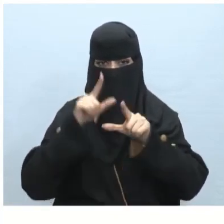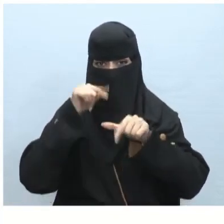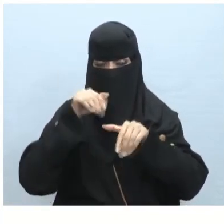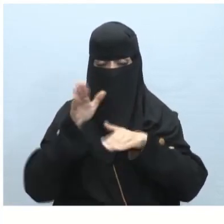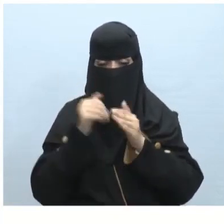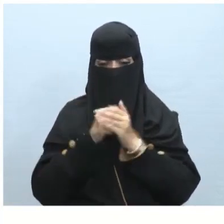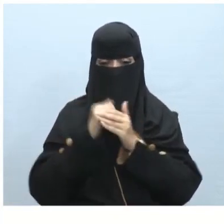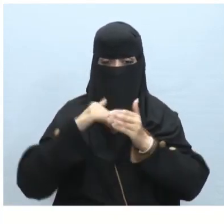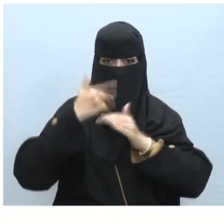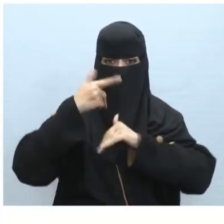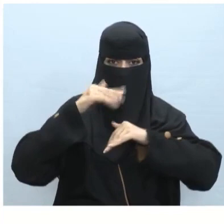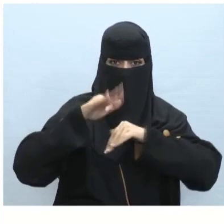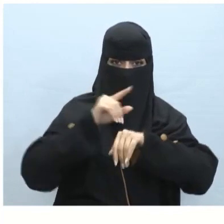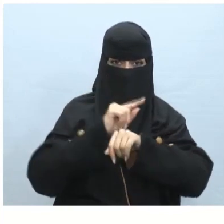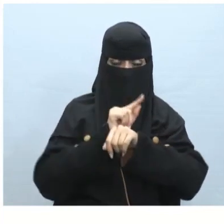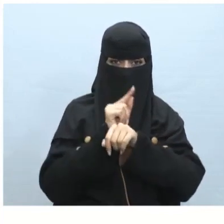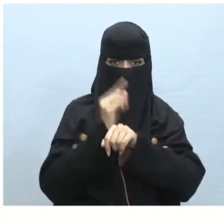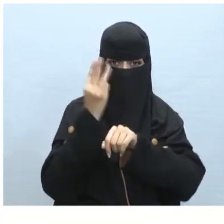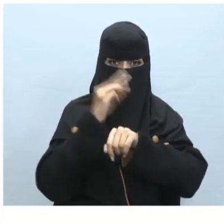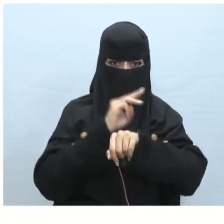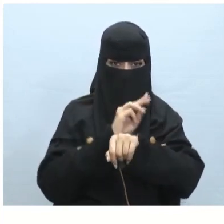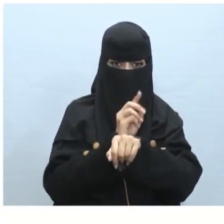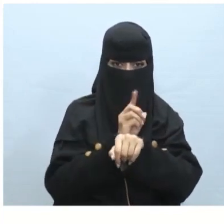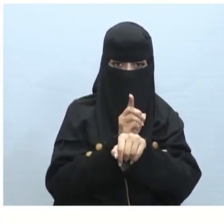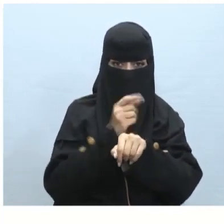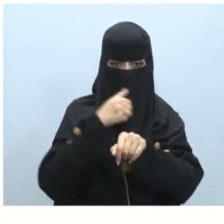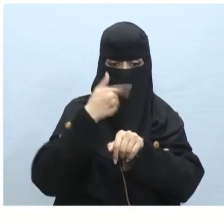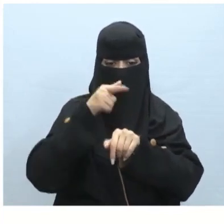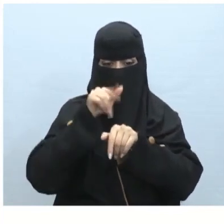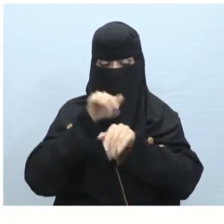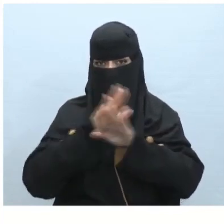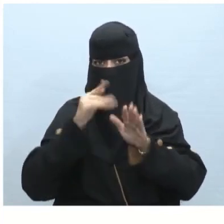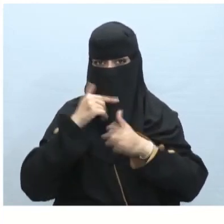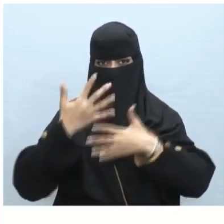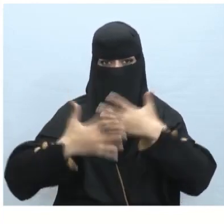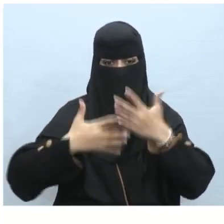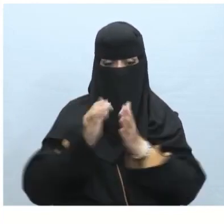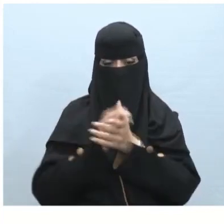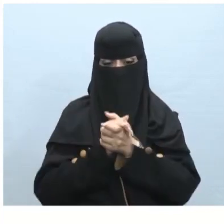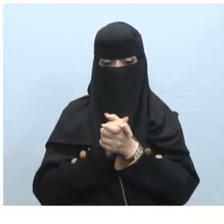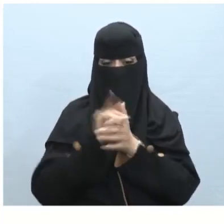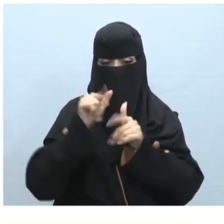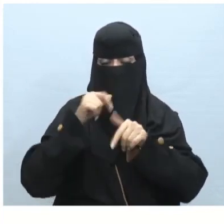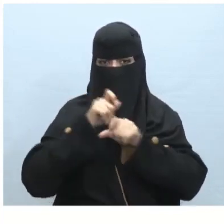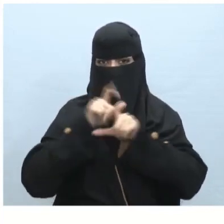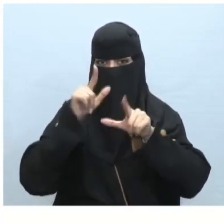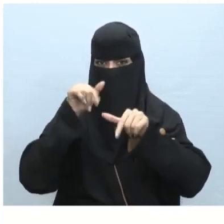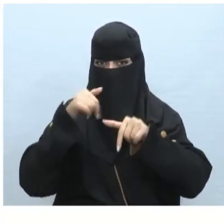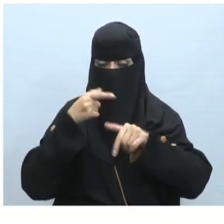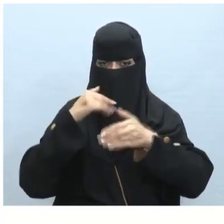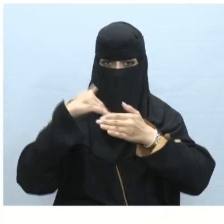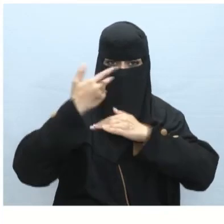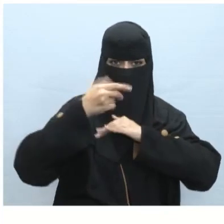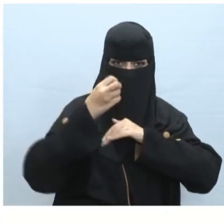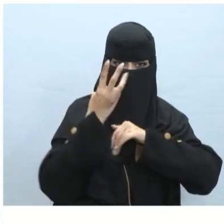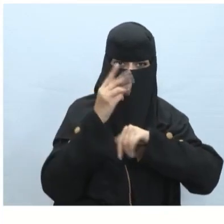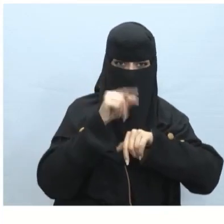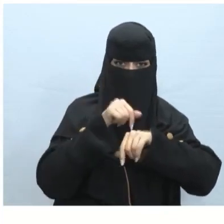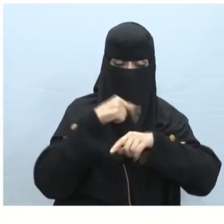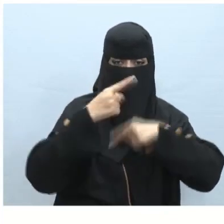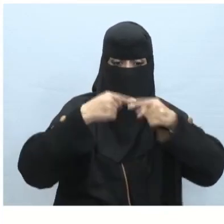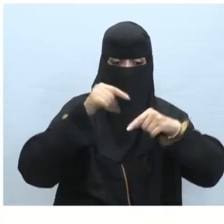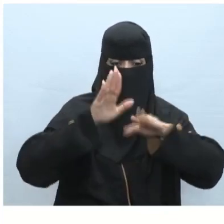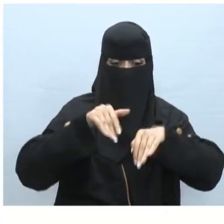أنه يظهر بعد 3 ثواني العنصر يظهر بعد 3 ثواني بدون أي حركة أو يظهر بعد 3 ثواني